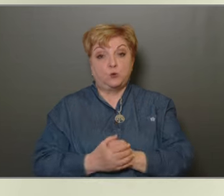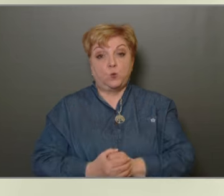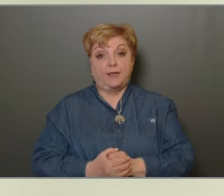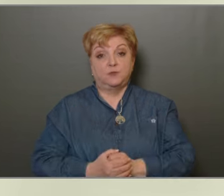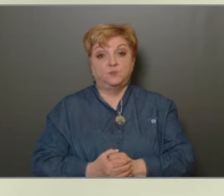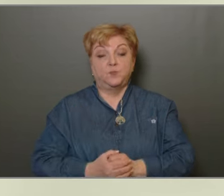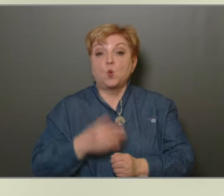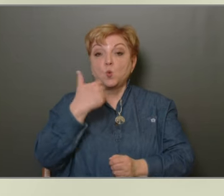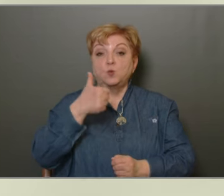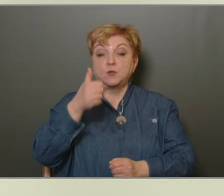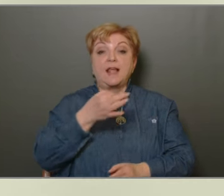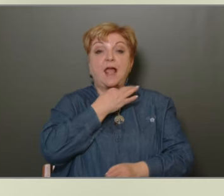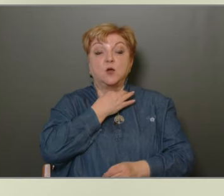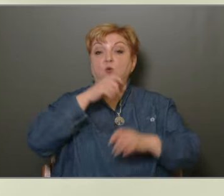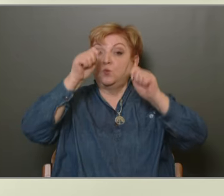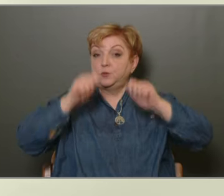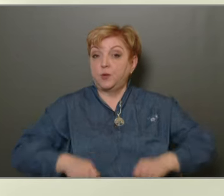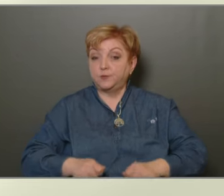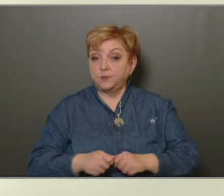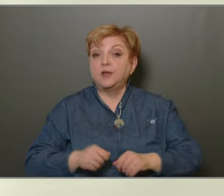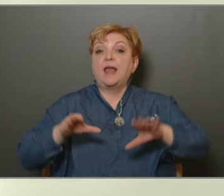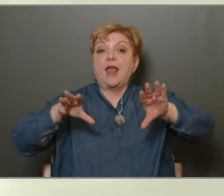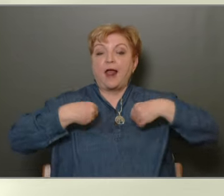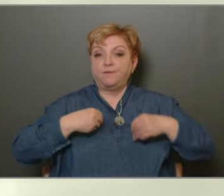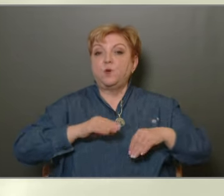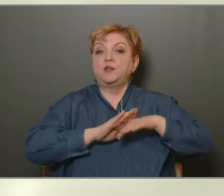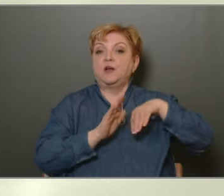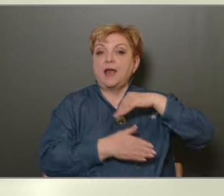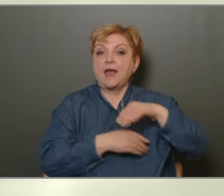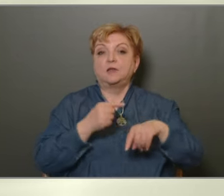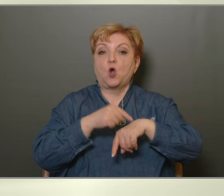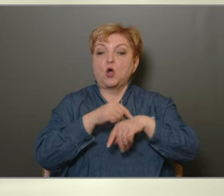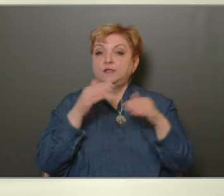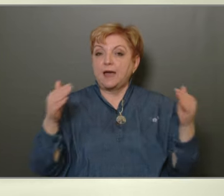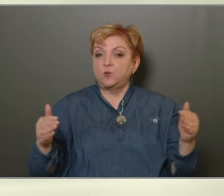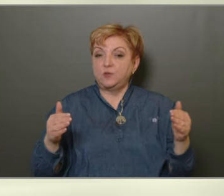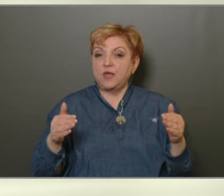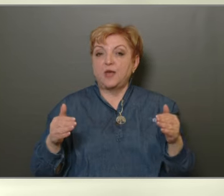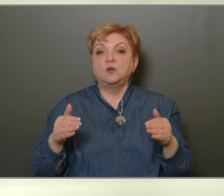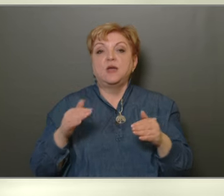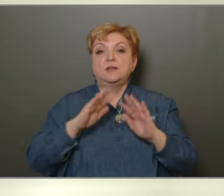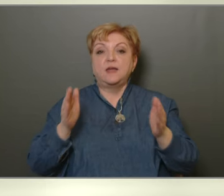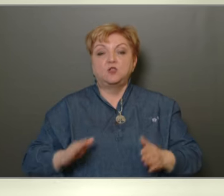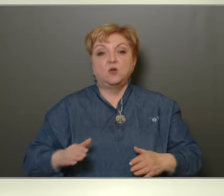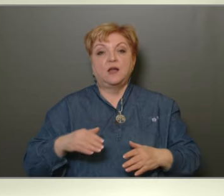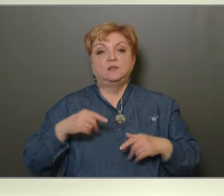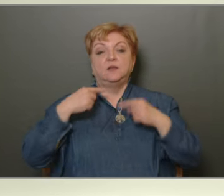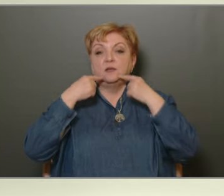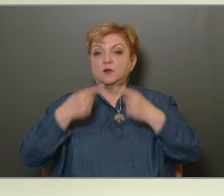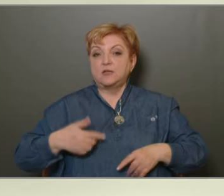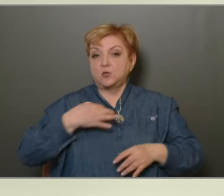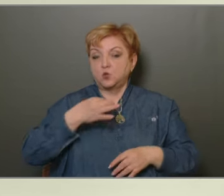Képviselőtestület, 21 egyhangon úgy dönt, hogy elfogadja a lejárt határidejű testületi határozatok